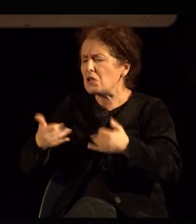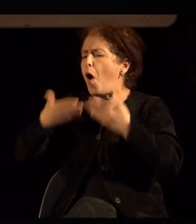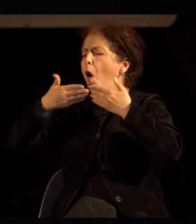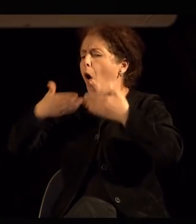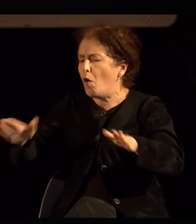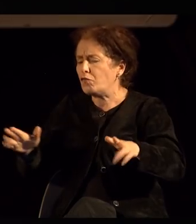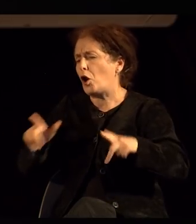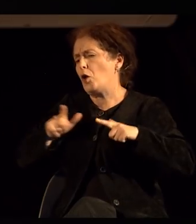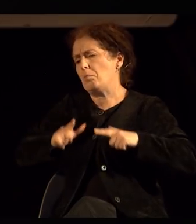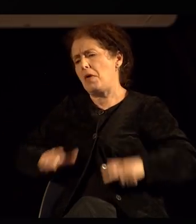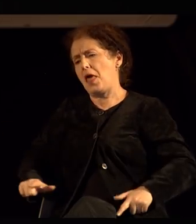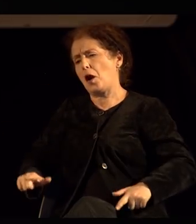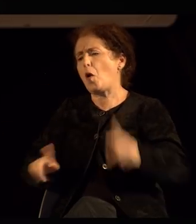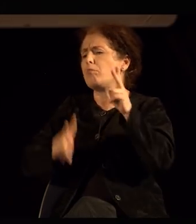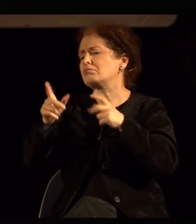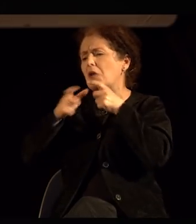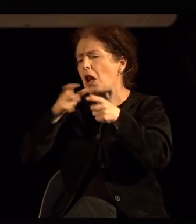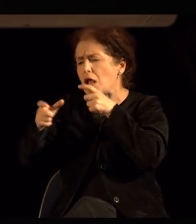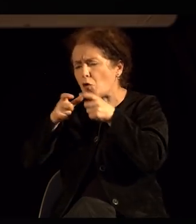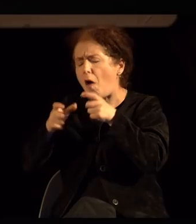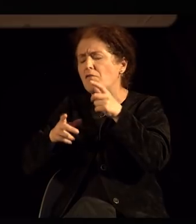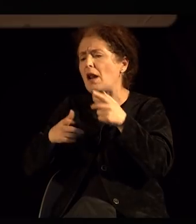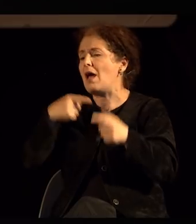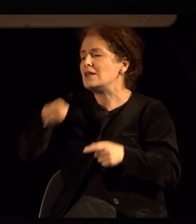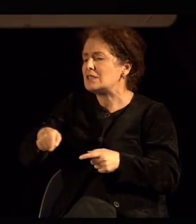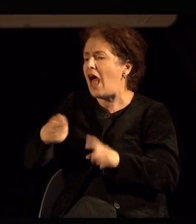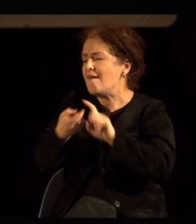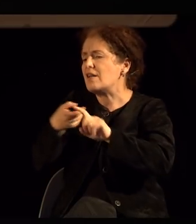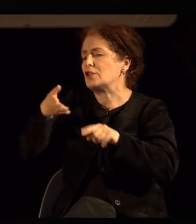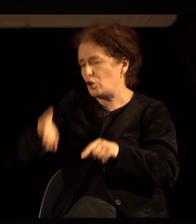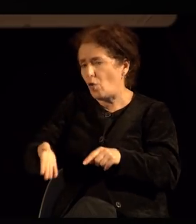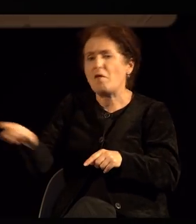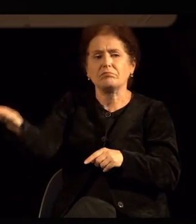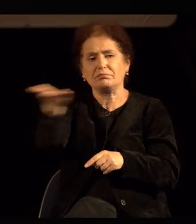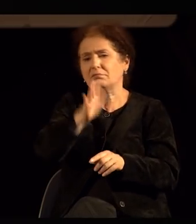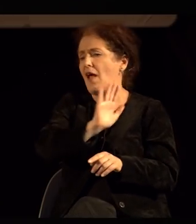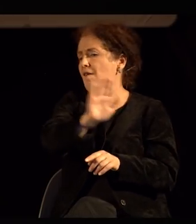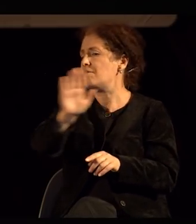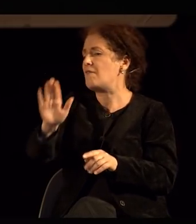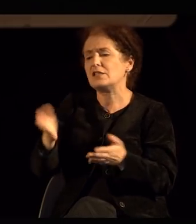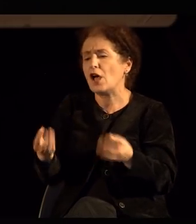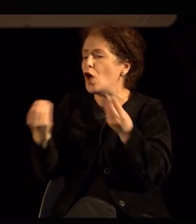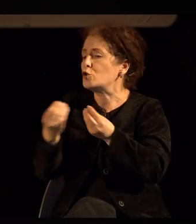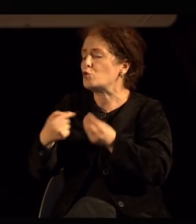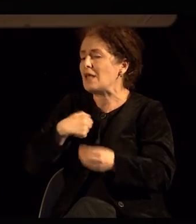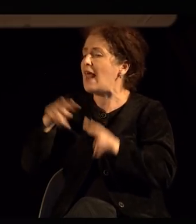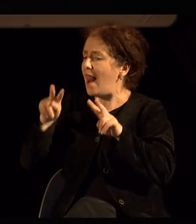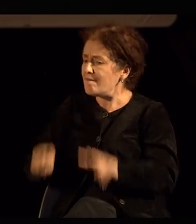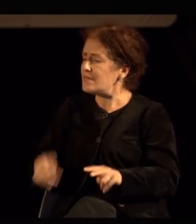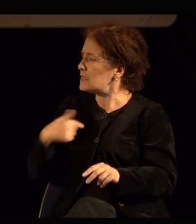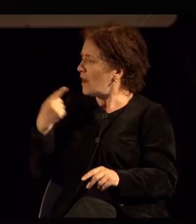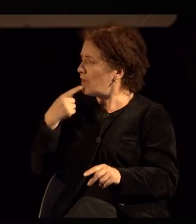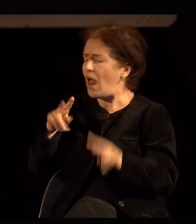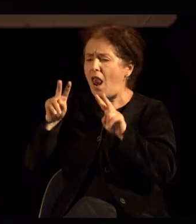спокојно си разговарам за вас, со вас за тоа, за тоа што јас навистина